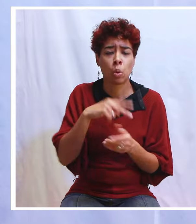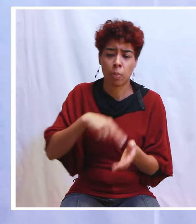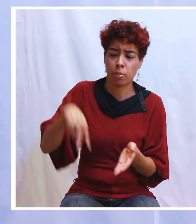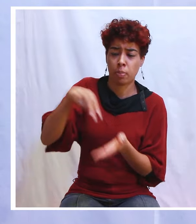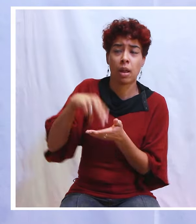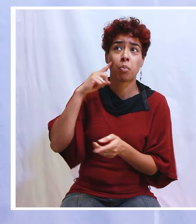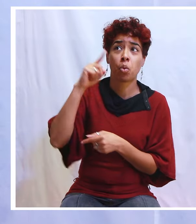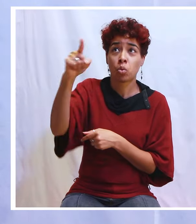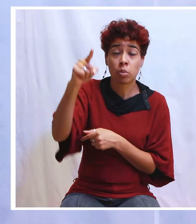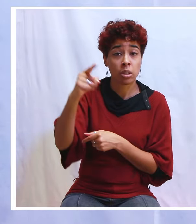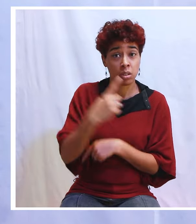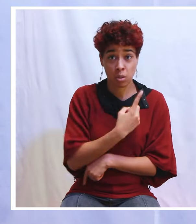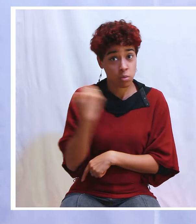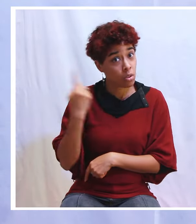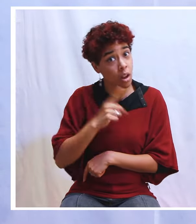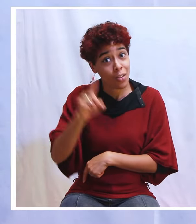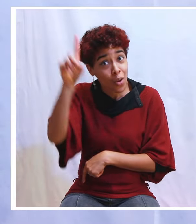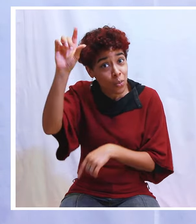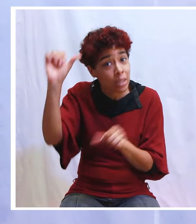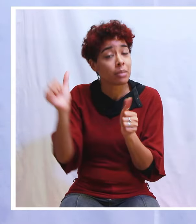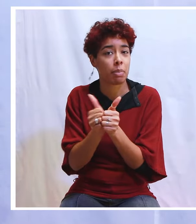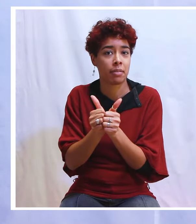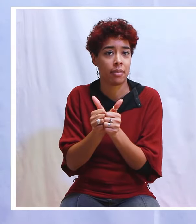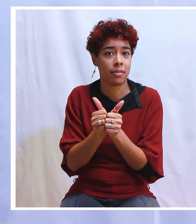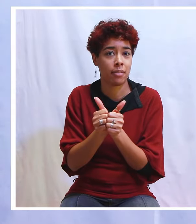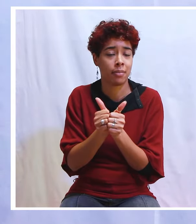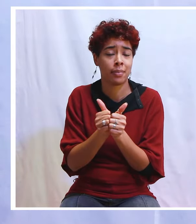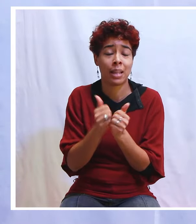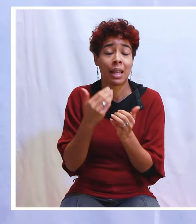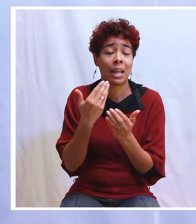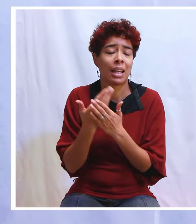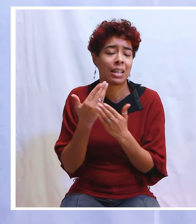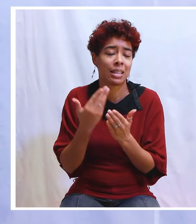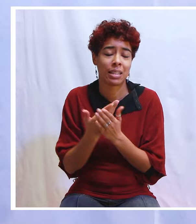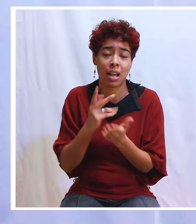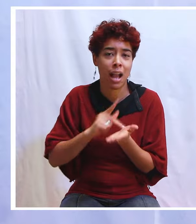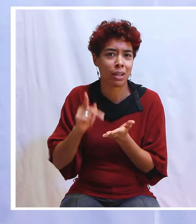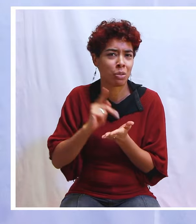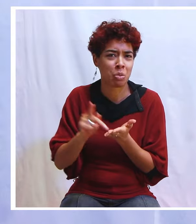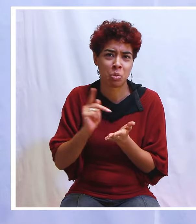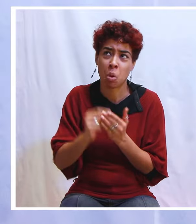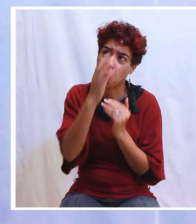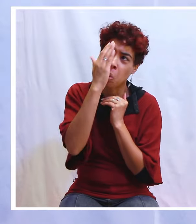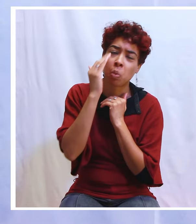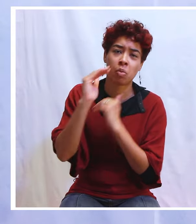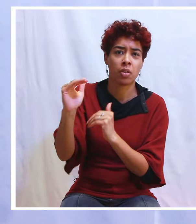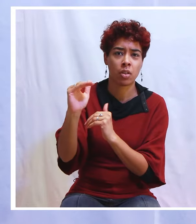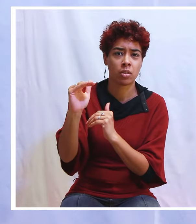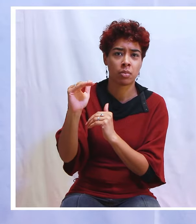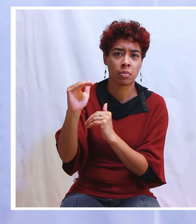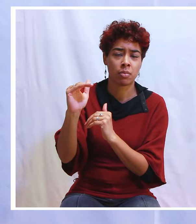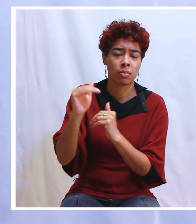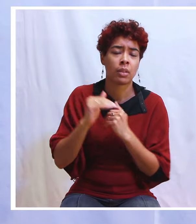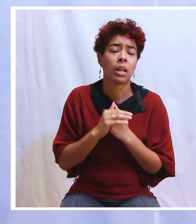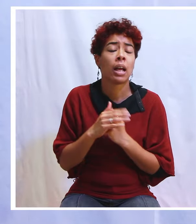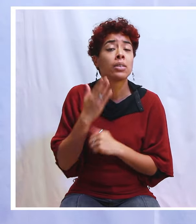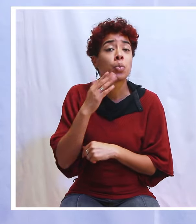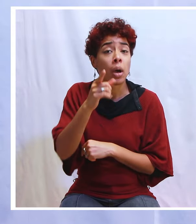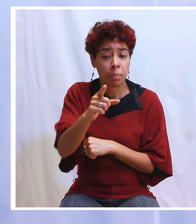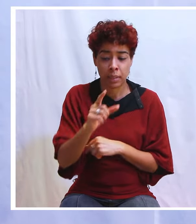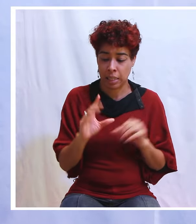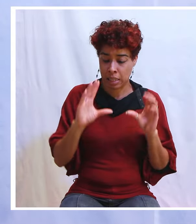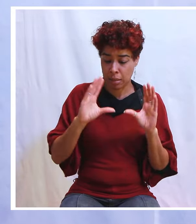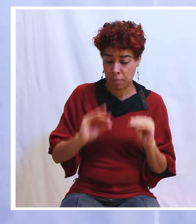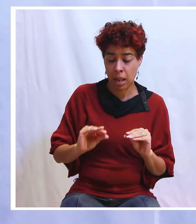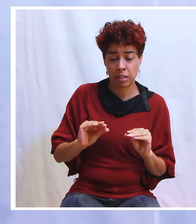Tu n'es pas seul. Et c'est là-dessus que Paul comptait, parce que lui, il était à la place et dans la position que Dieu voulait à ce moment-là. Si tu es dans la